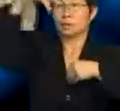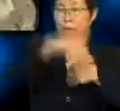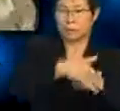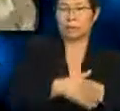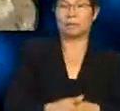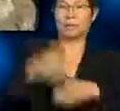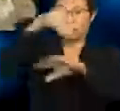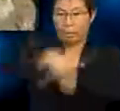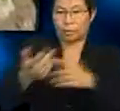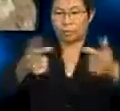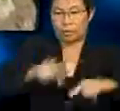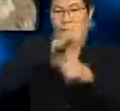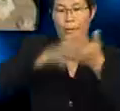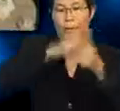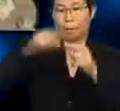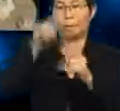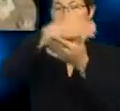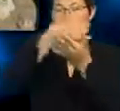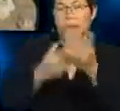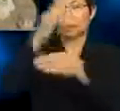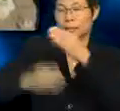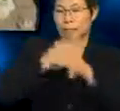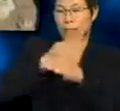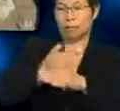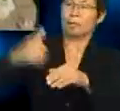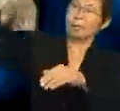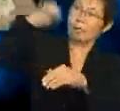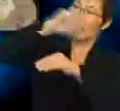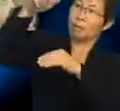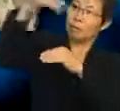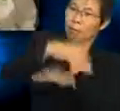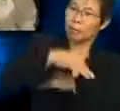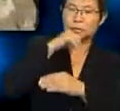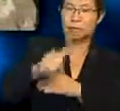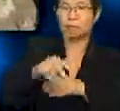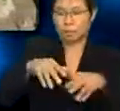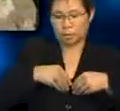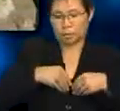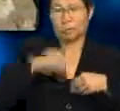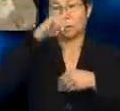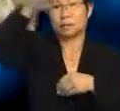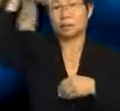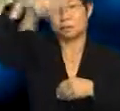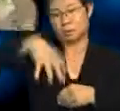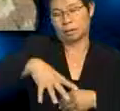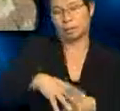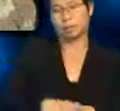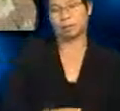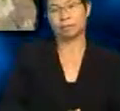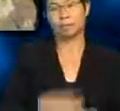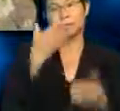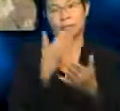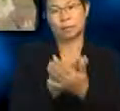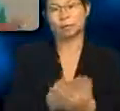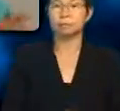Malam berlaku apabila bahagian bumi yang membelakang matahari tidak menerima cahaya matahari. Ya, bagus,